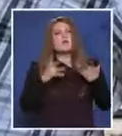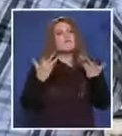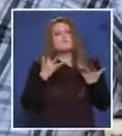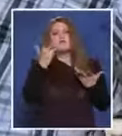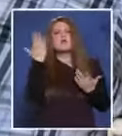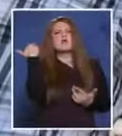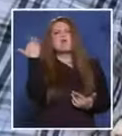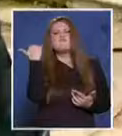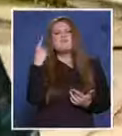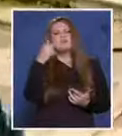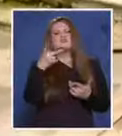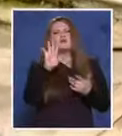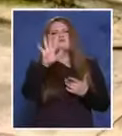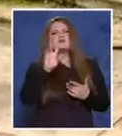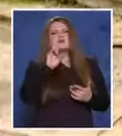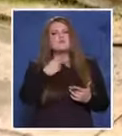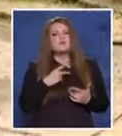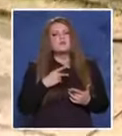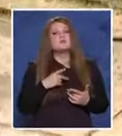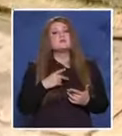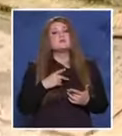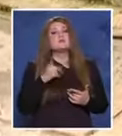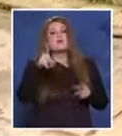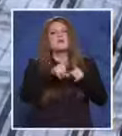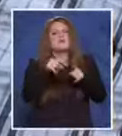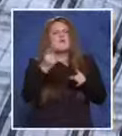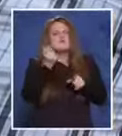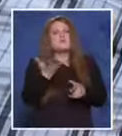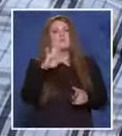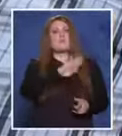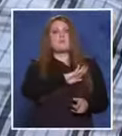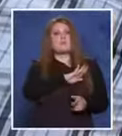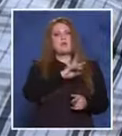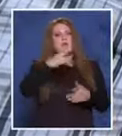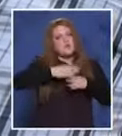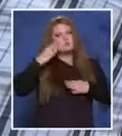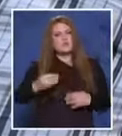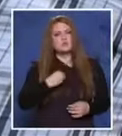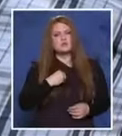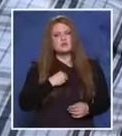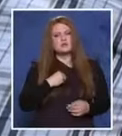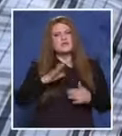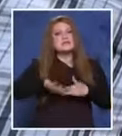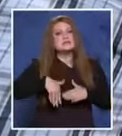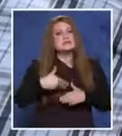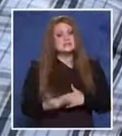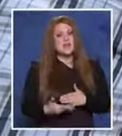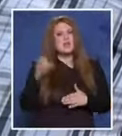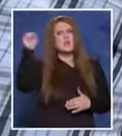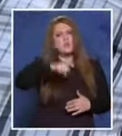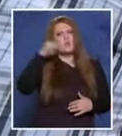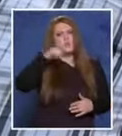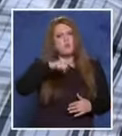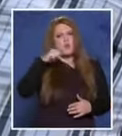състояние беше пострадали? Пострадали, умираше. Само да ми кажете последно. След като побоя,